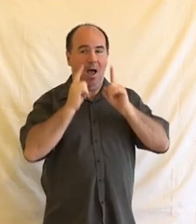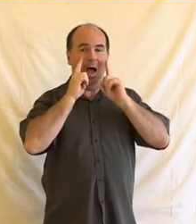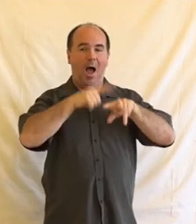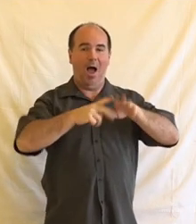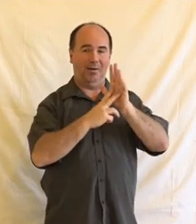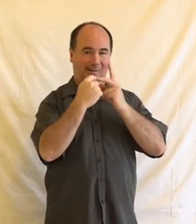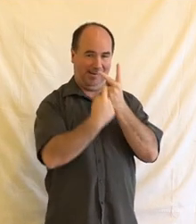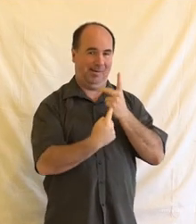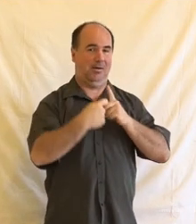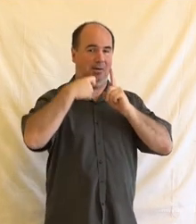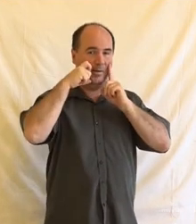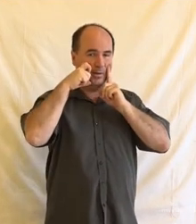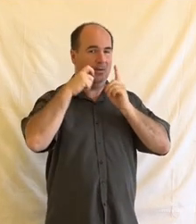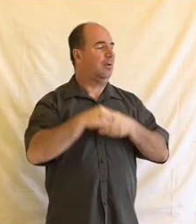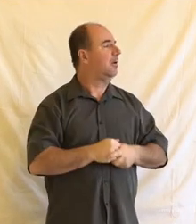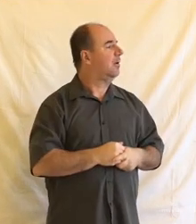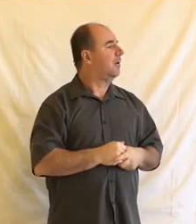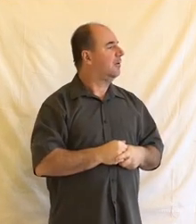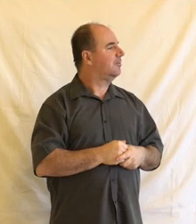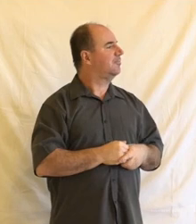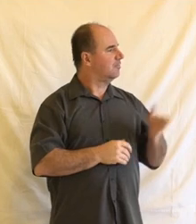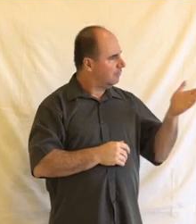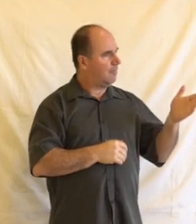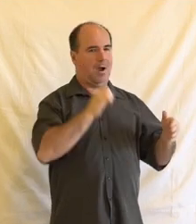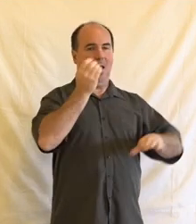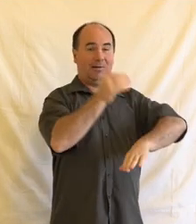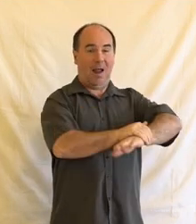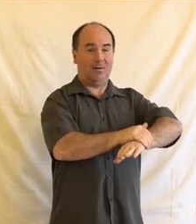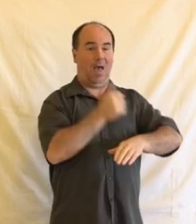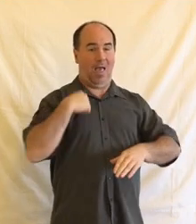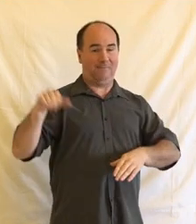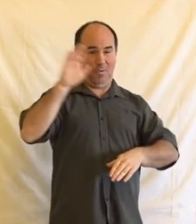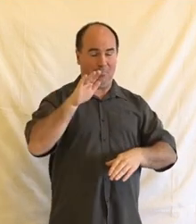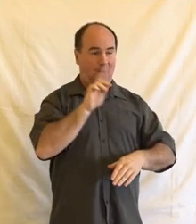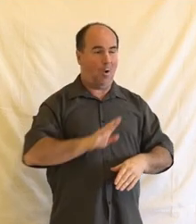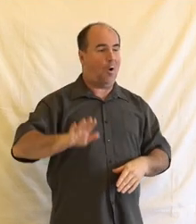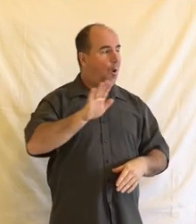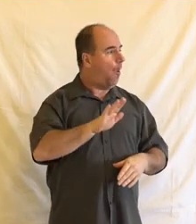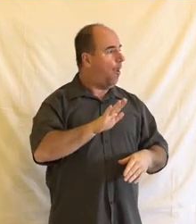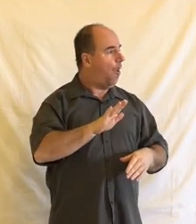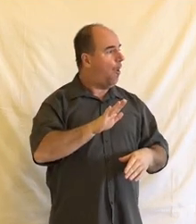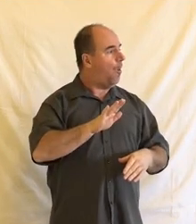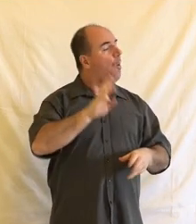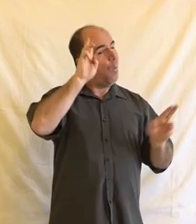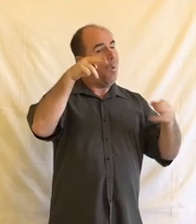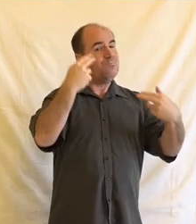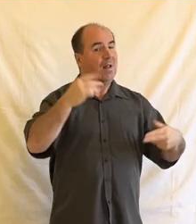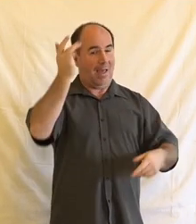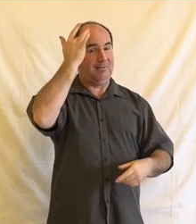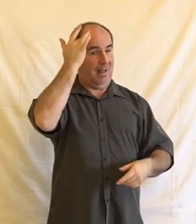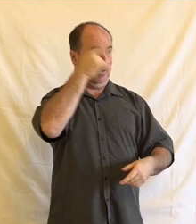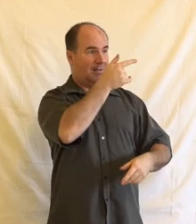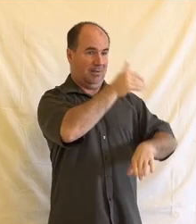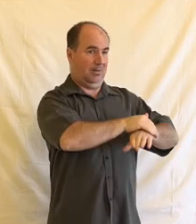jak jsem říkala, vede delegaci jednající v Radě Evropy o umluvě umělé inteligenci. Já bych se vás,